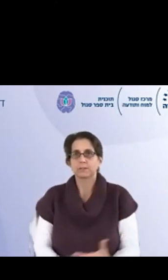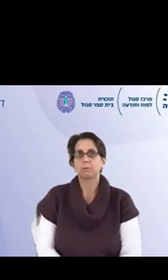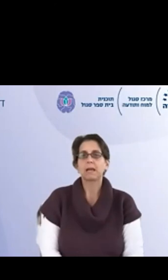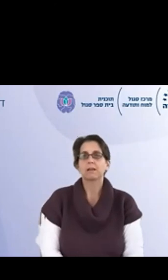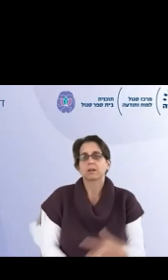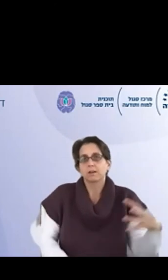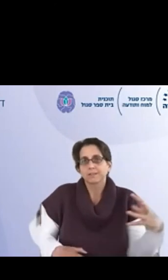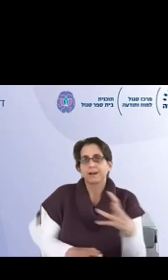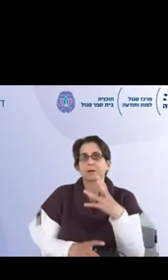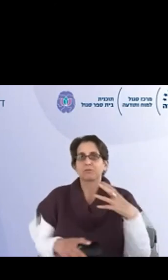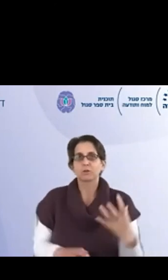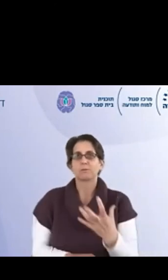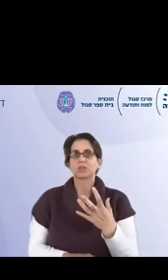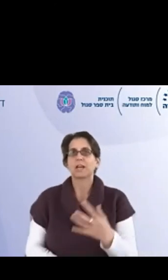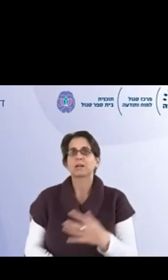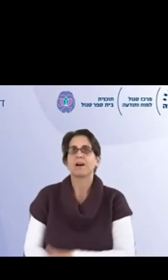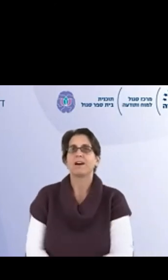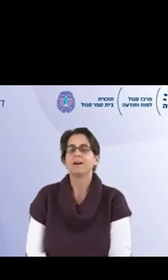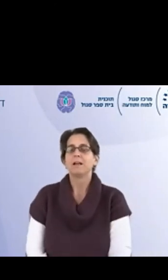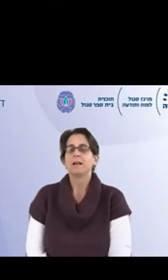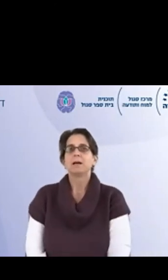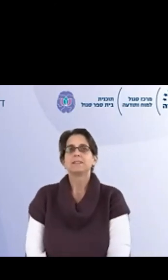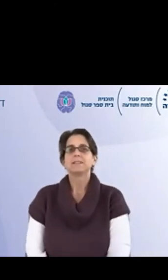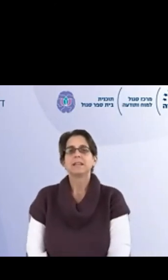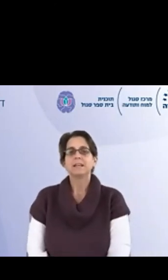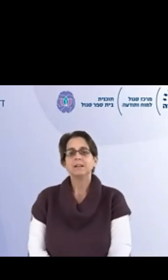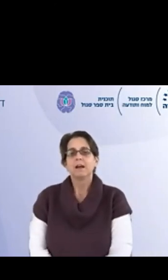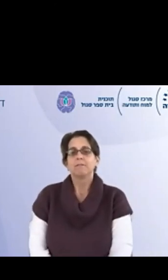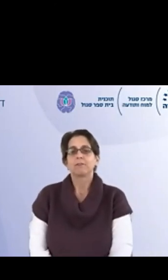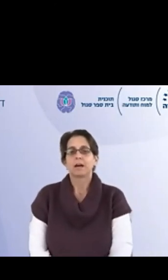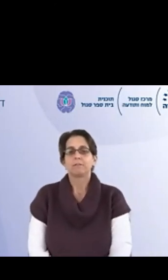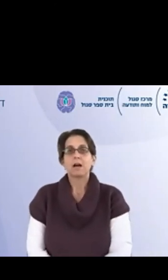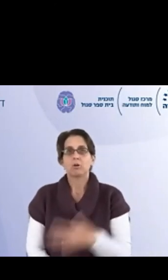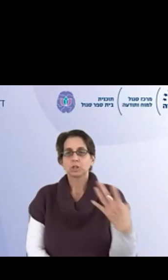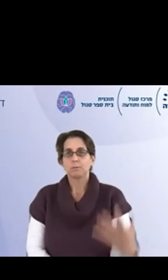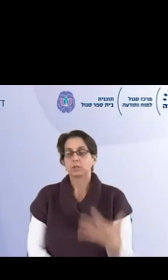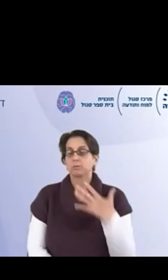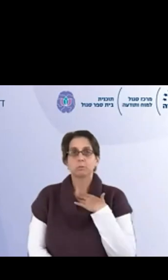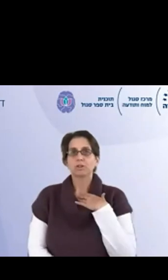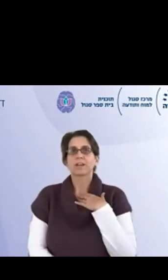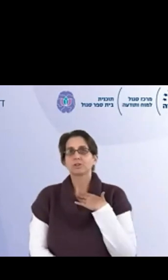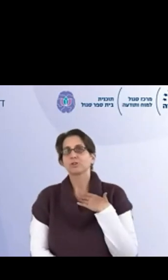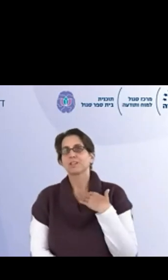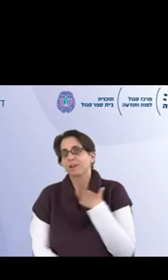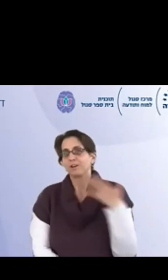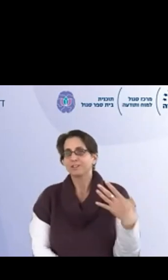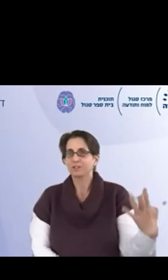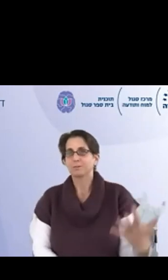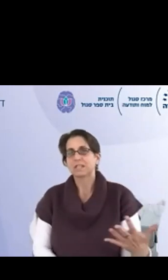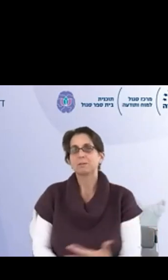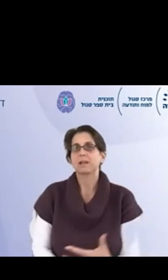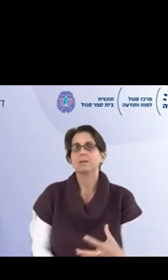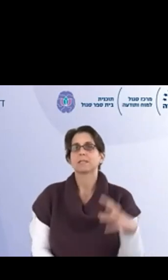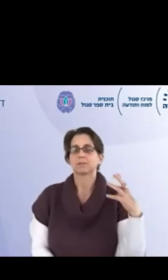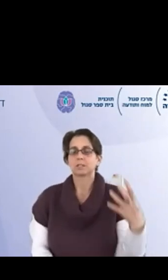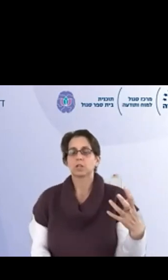שבית ספר רוצה ממעלה, וככה זה גם הופך זה ממש חלק מהDNA, והדבר האחרון שאמר, שהמי שמאוד ריגש אותי, כי אני לא ידעתי